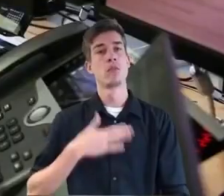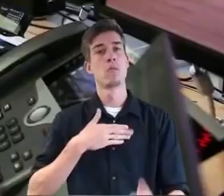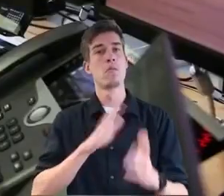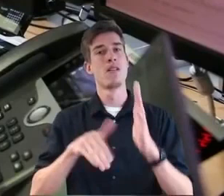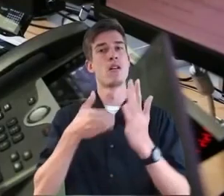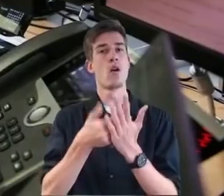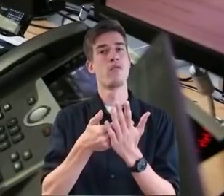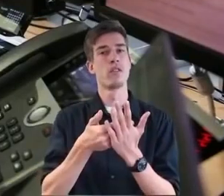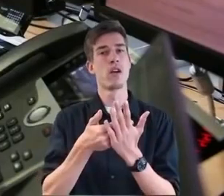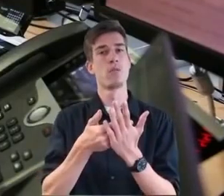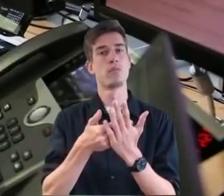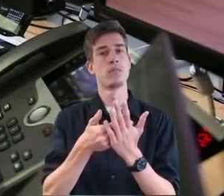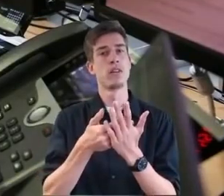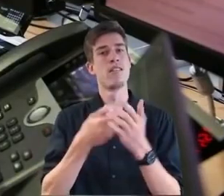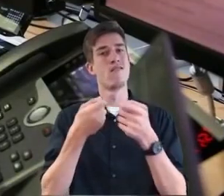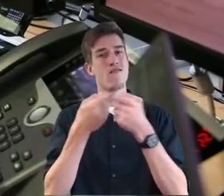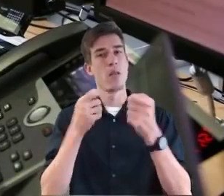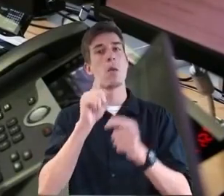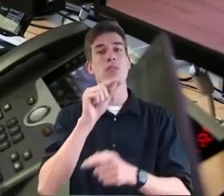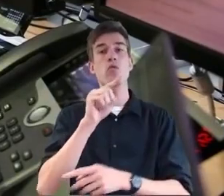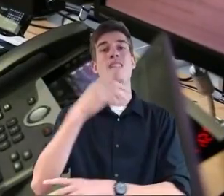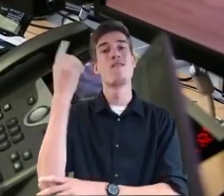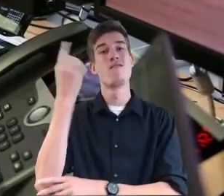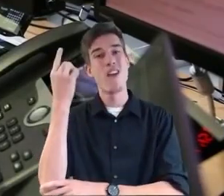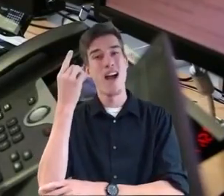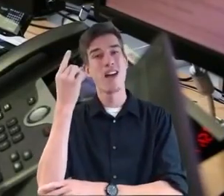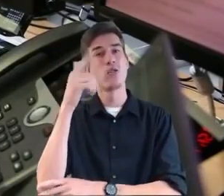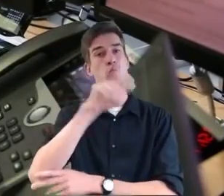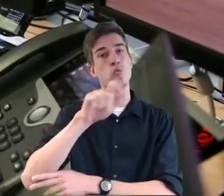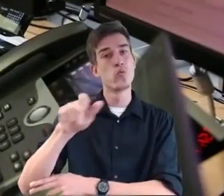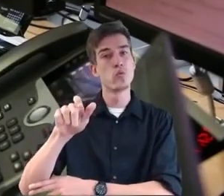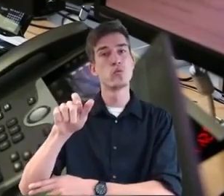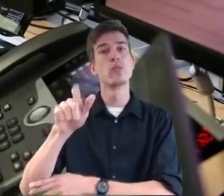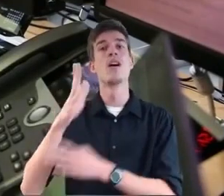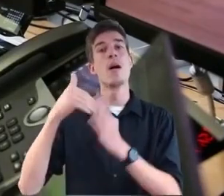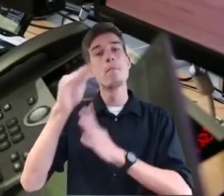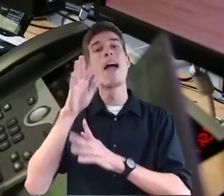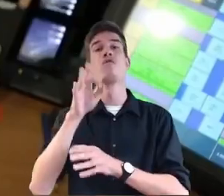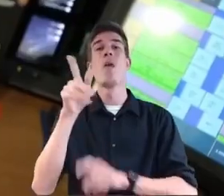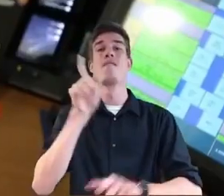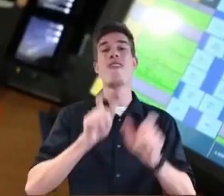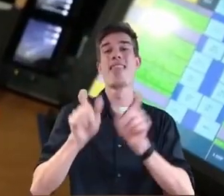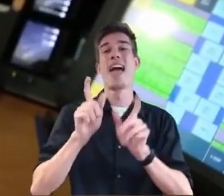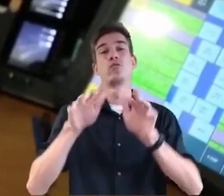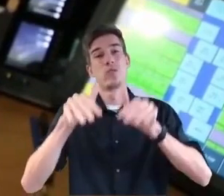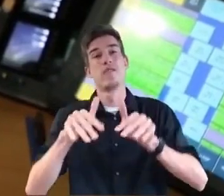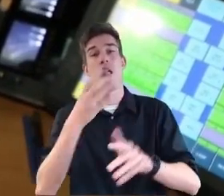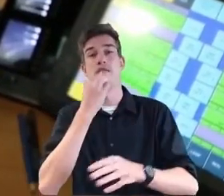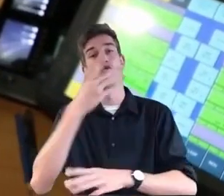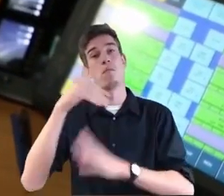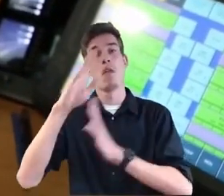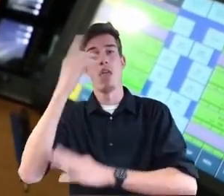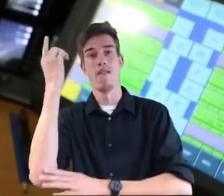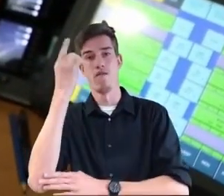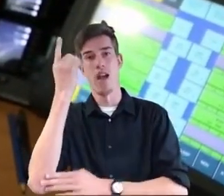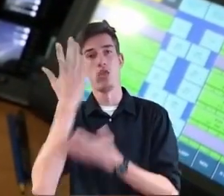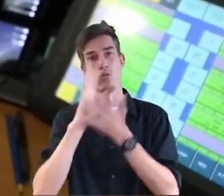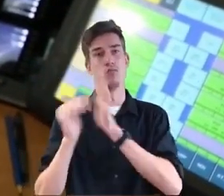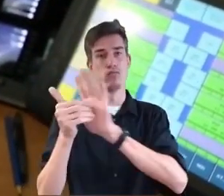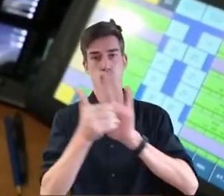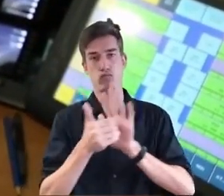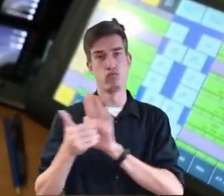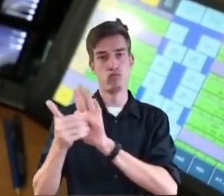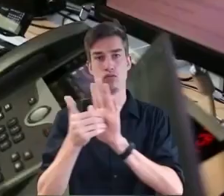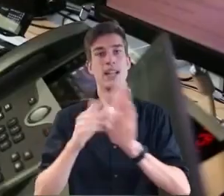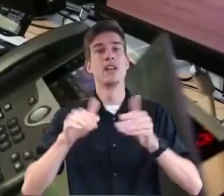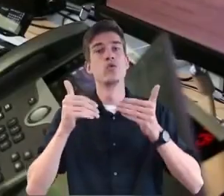Zivilschutzverbindungsstellen ist die Warnung der Bevölkerung im Spannungs oder Verteidigungsfall. Wir haben nach dem Zivilschutz-